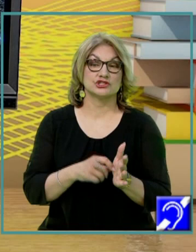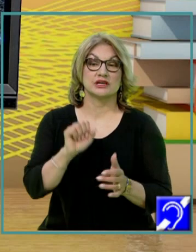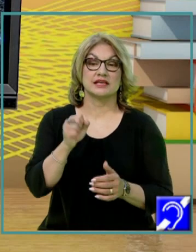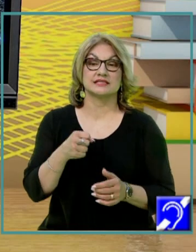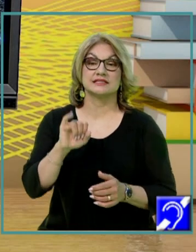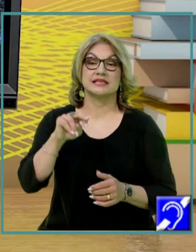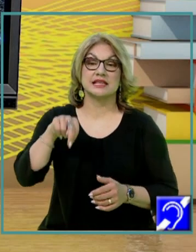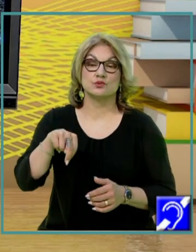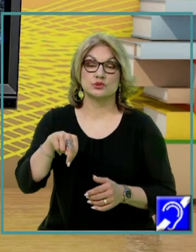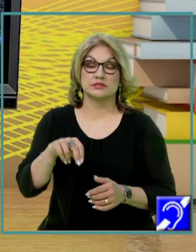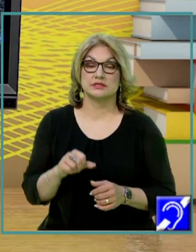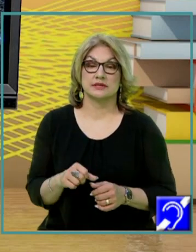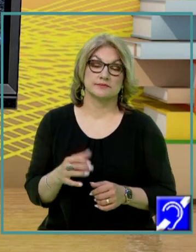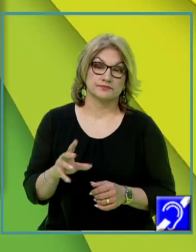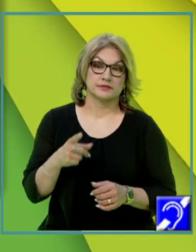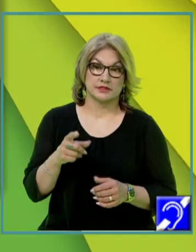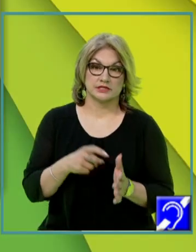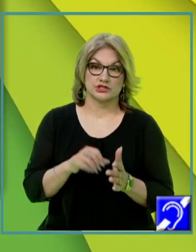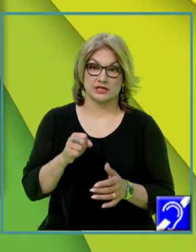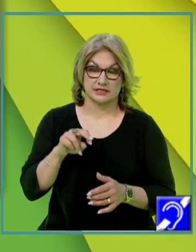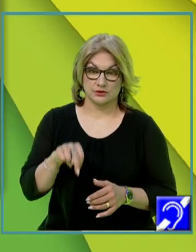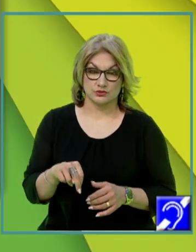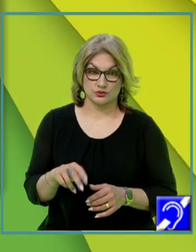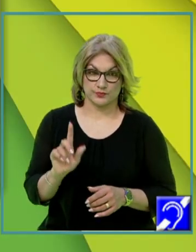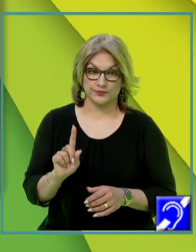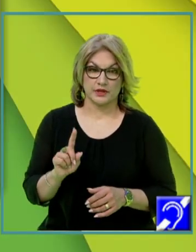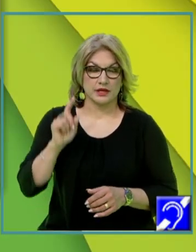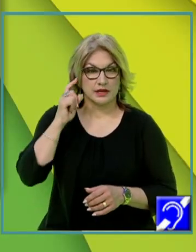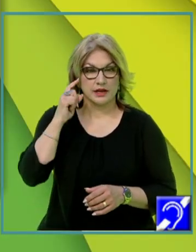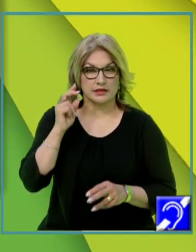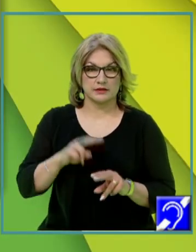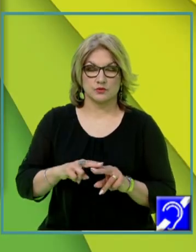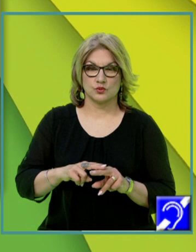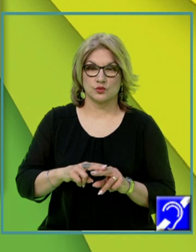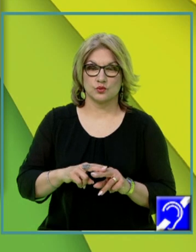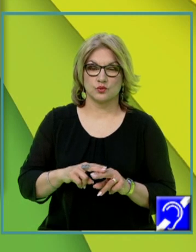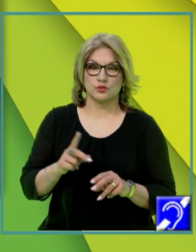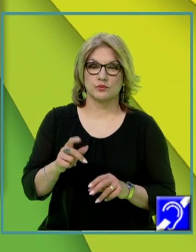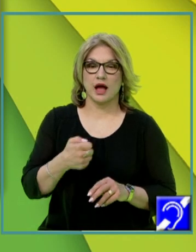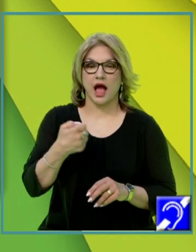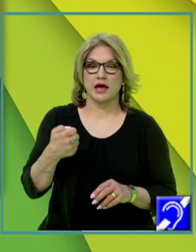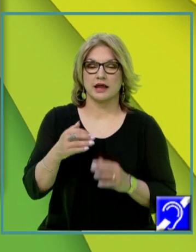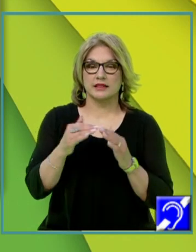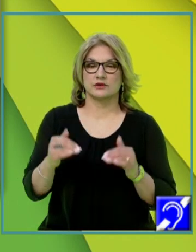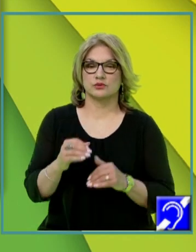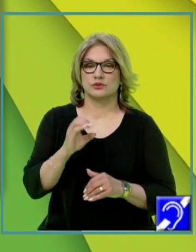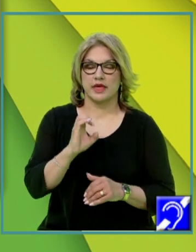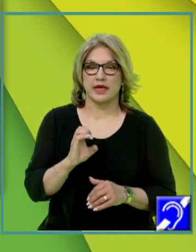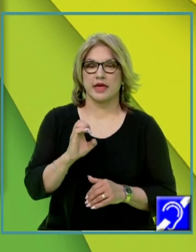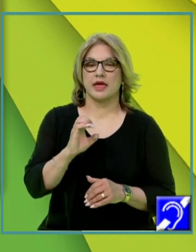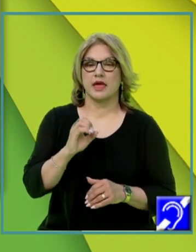sau ne gândim la, da, nu sinusul se cere, uitați, ne gândim la exprimarea ariei triunghiului EAC,